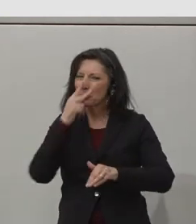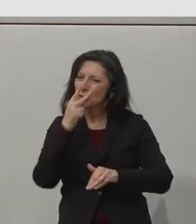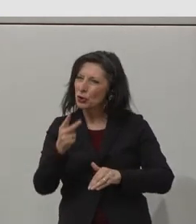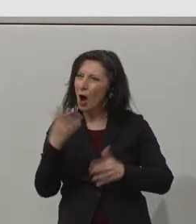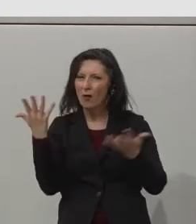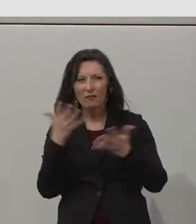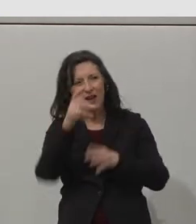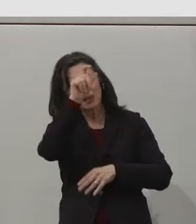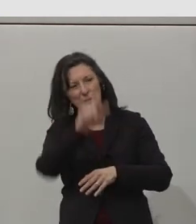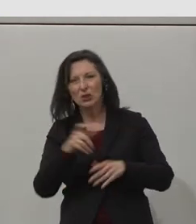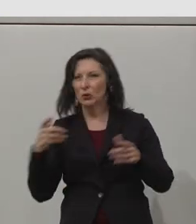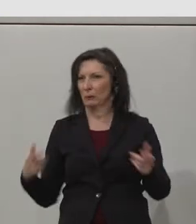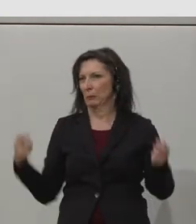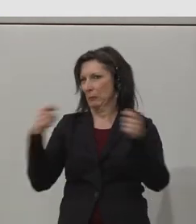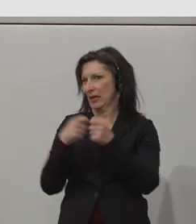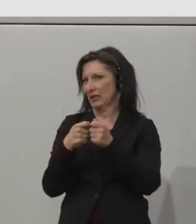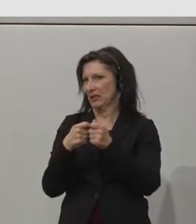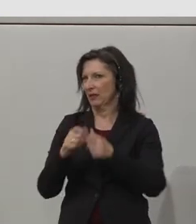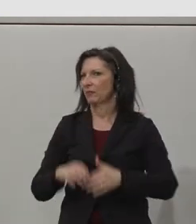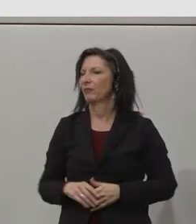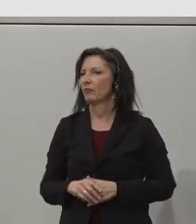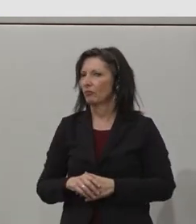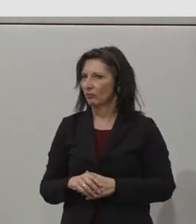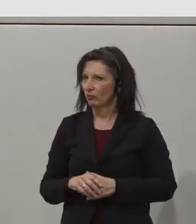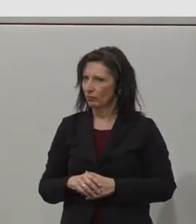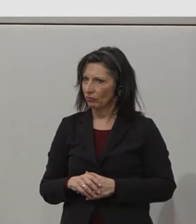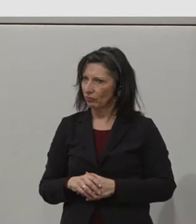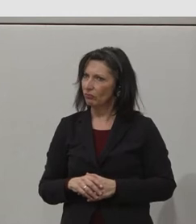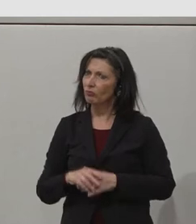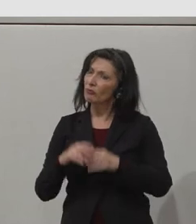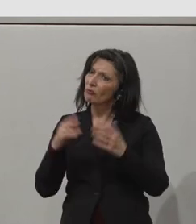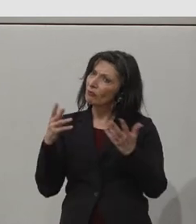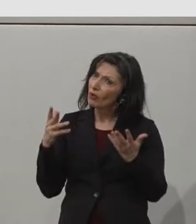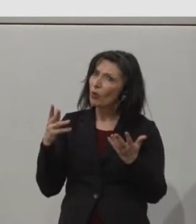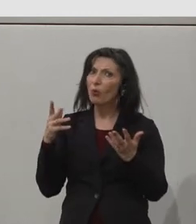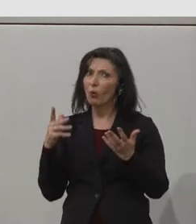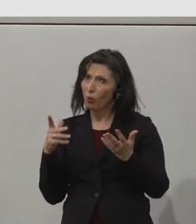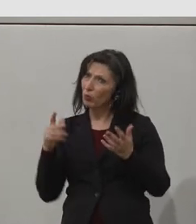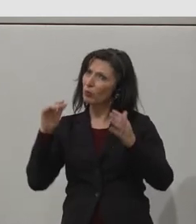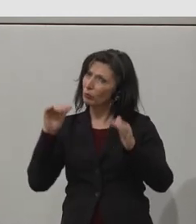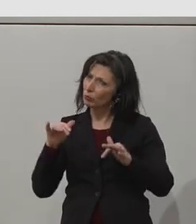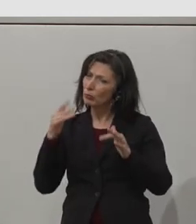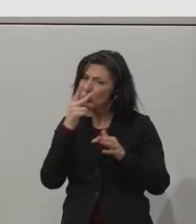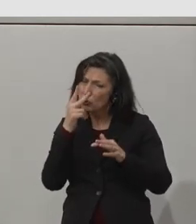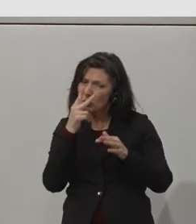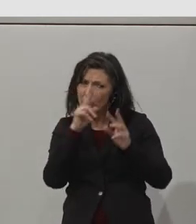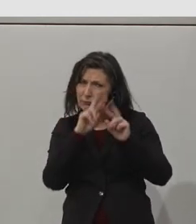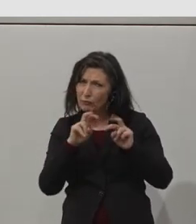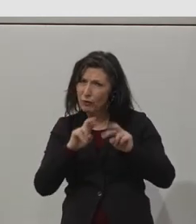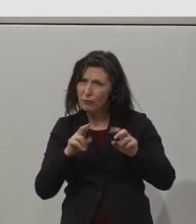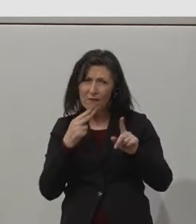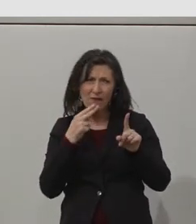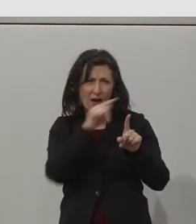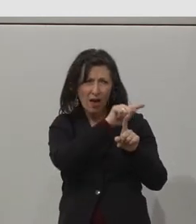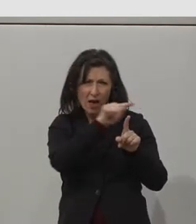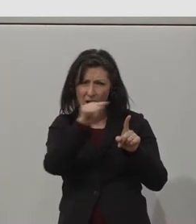us to find somebody who is suited and interested in developing skills in that area. So if